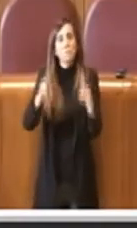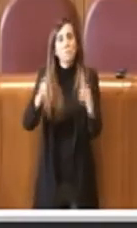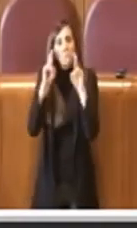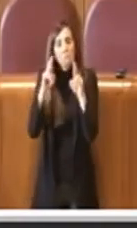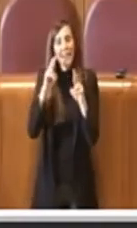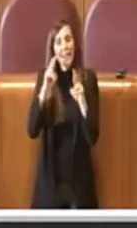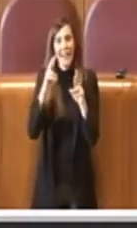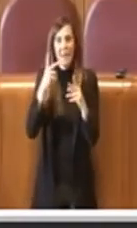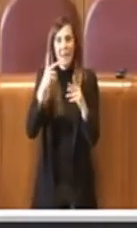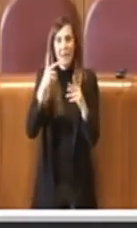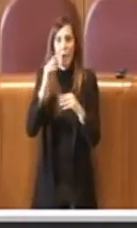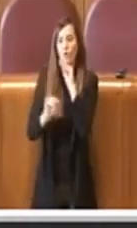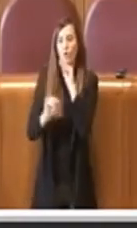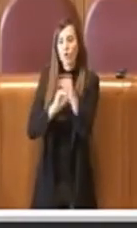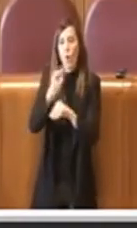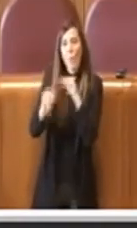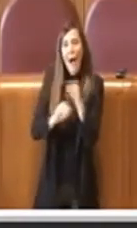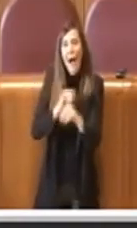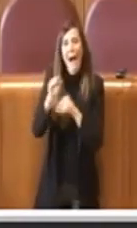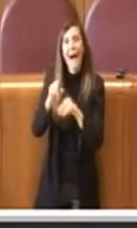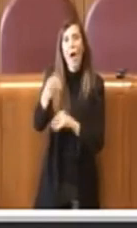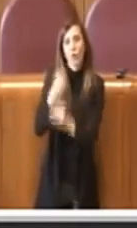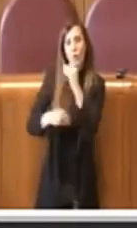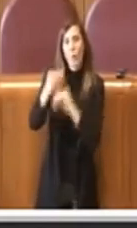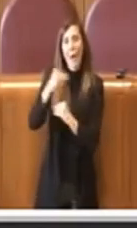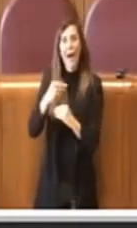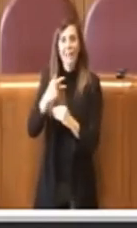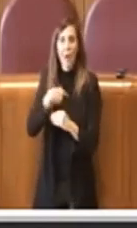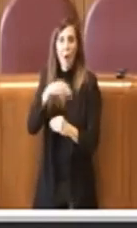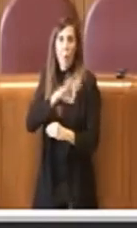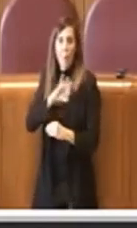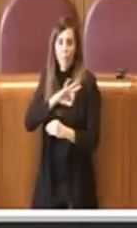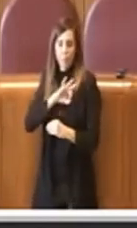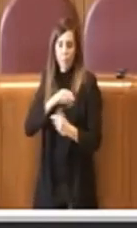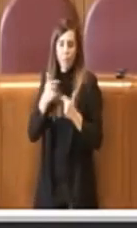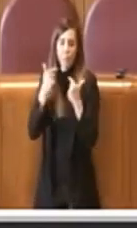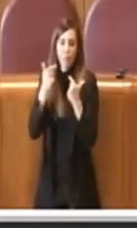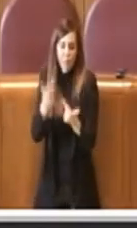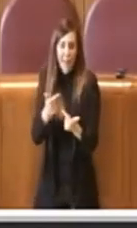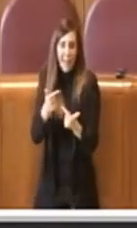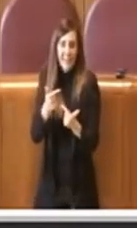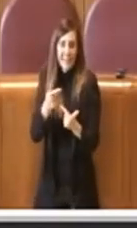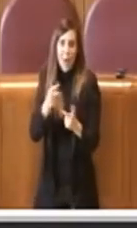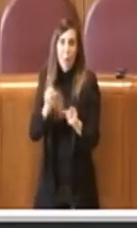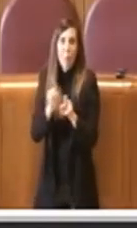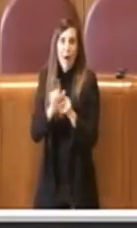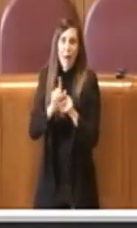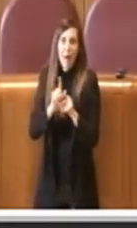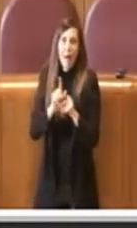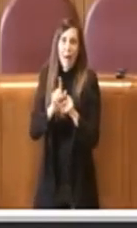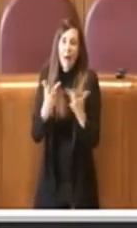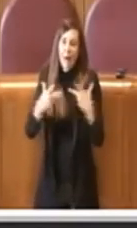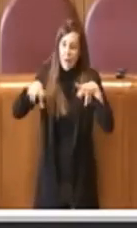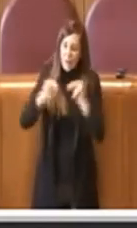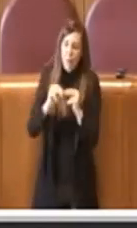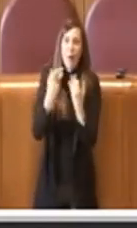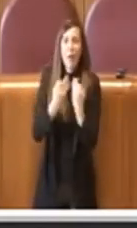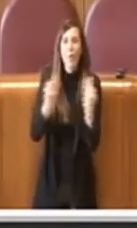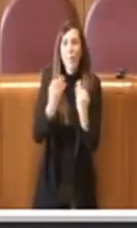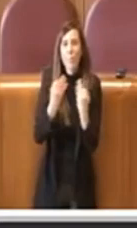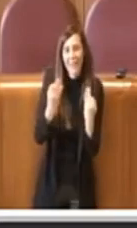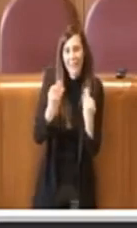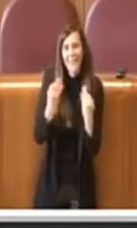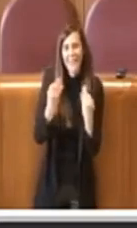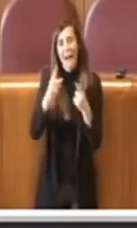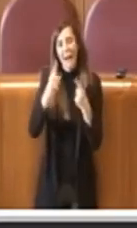domande e offerta potranno tornare nella situazione pre-Covid. L'amministrazione potrà valutare, quindi